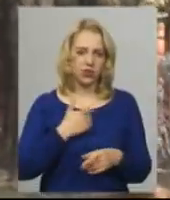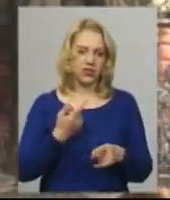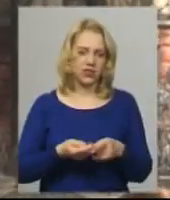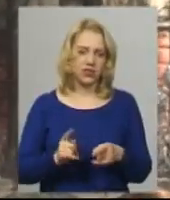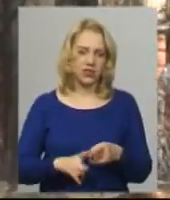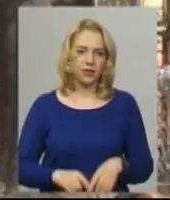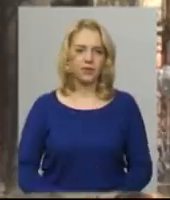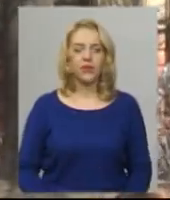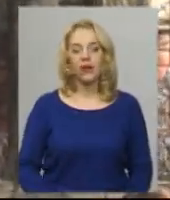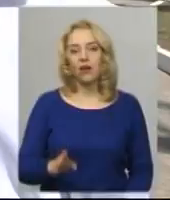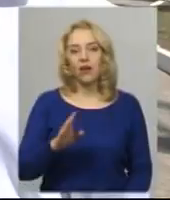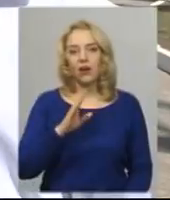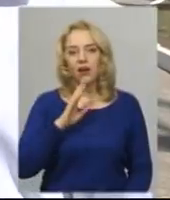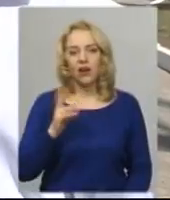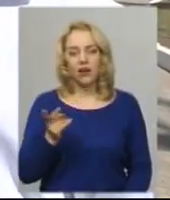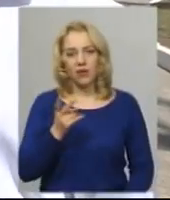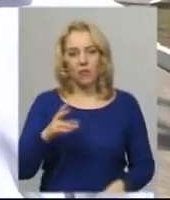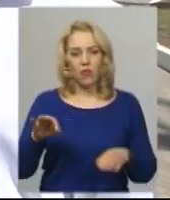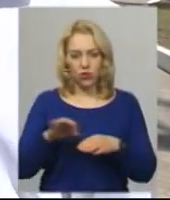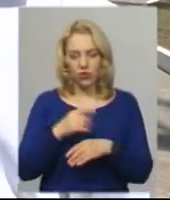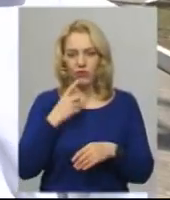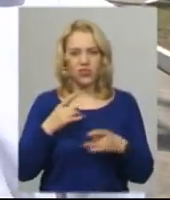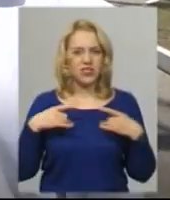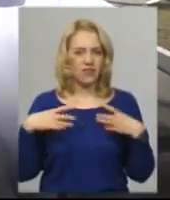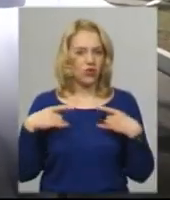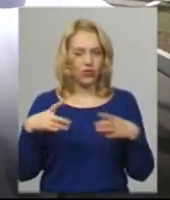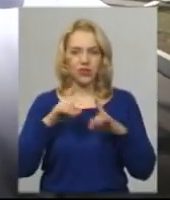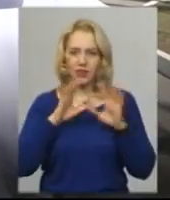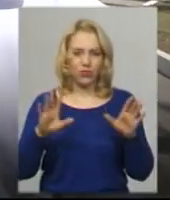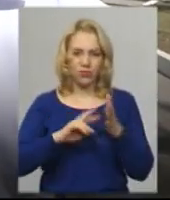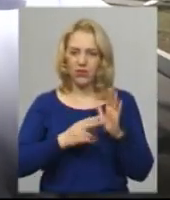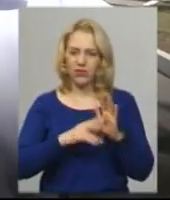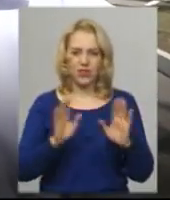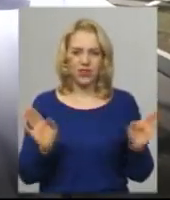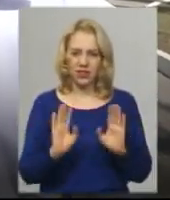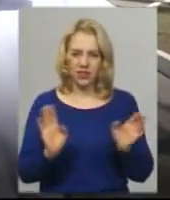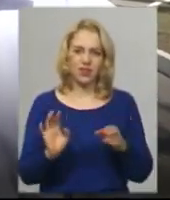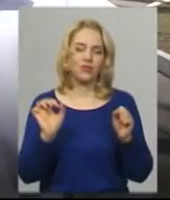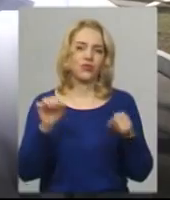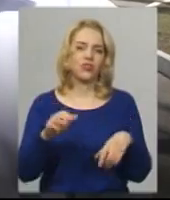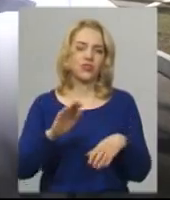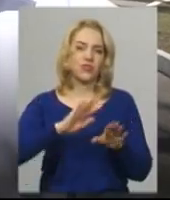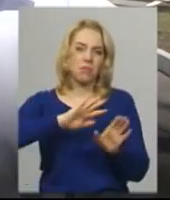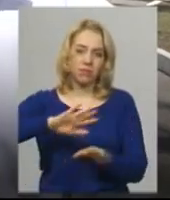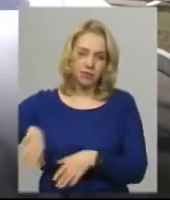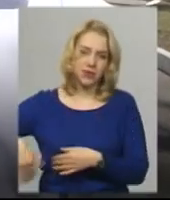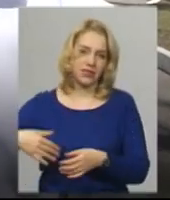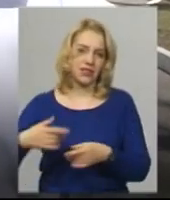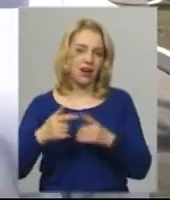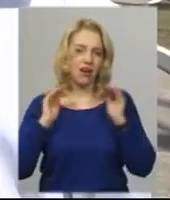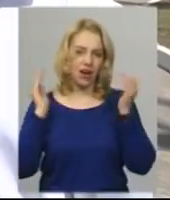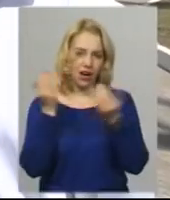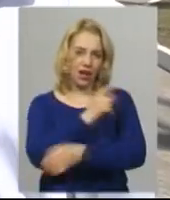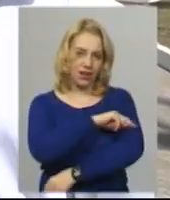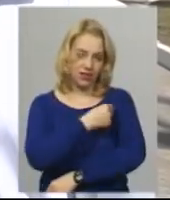Подружжя каже, що святкувати поки карантин не будуть. Не плануємо. Сьогодні ми не плануємо. Вже, можливо, після карантину, як закінчиться.